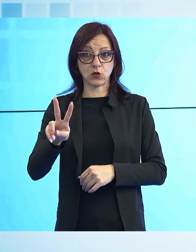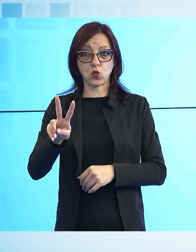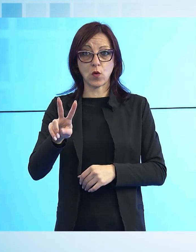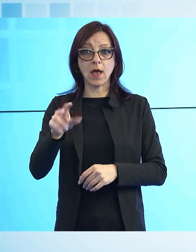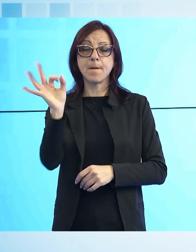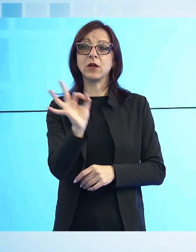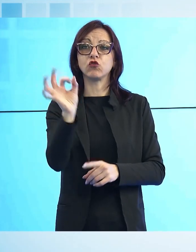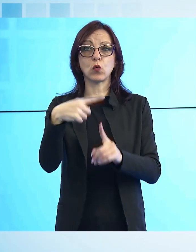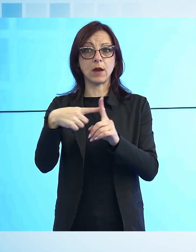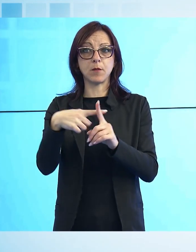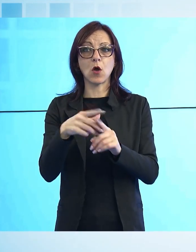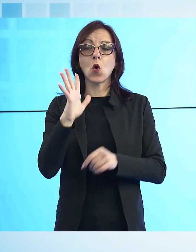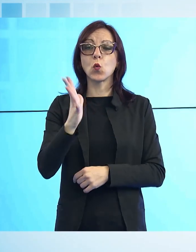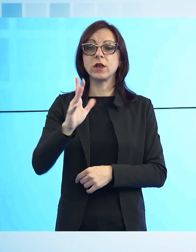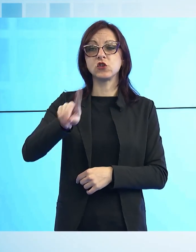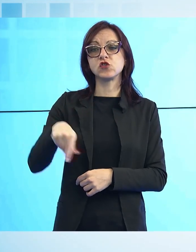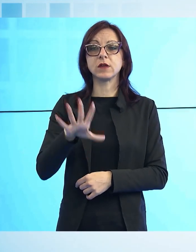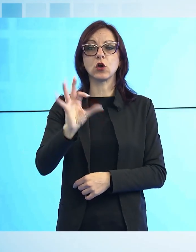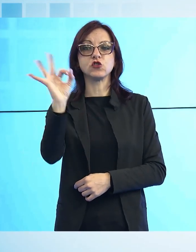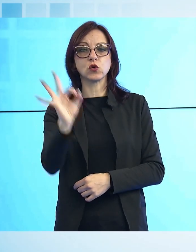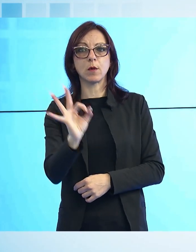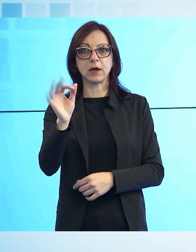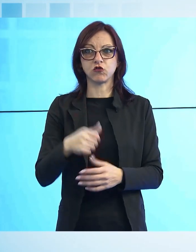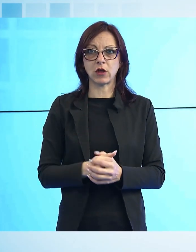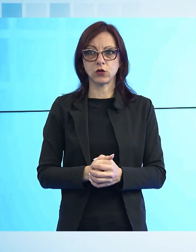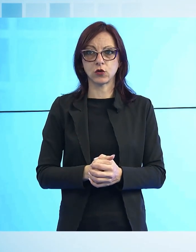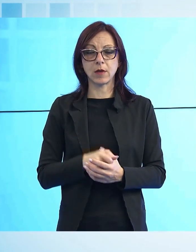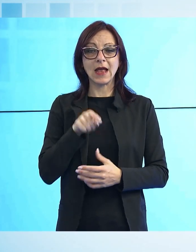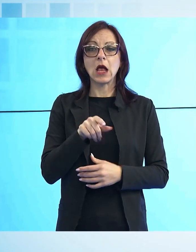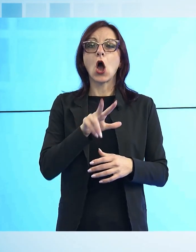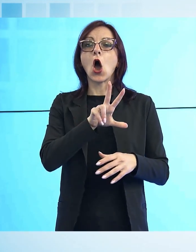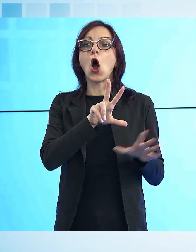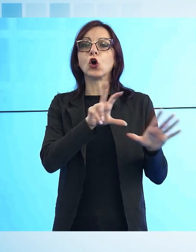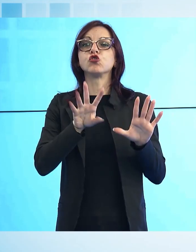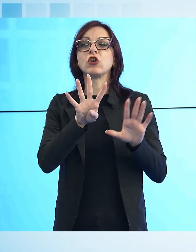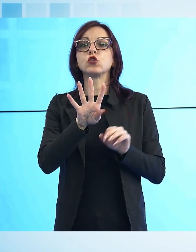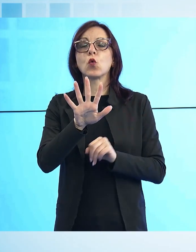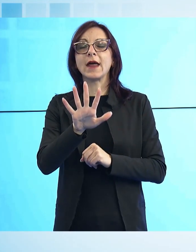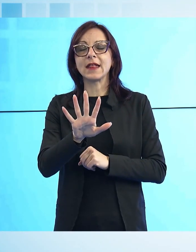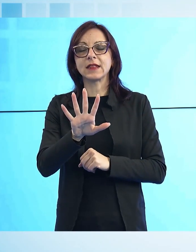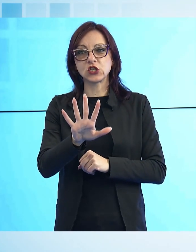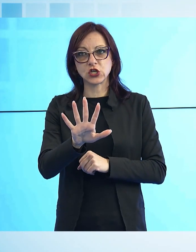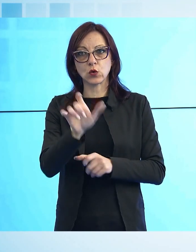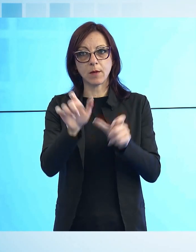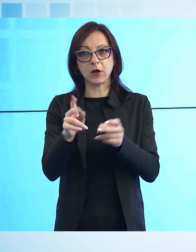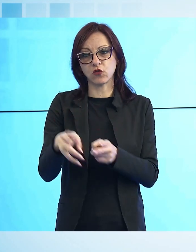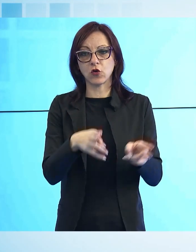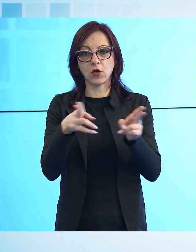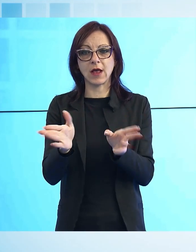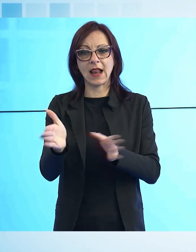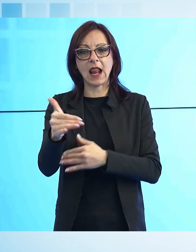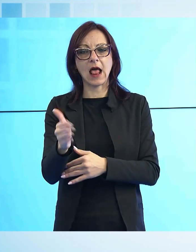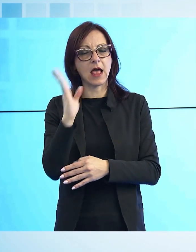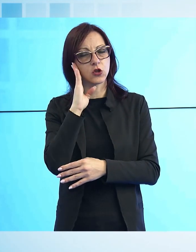positività è al 15,5%. 845 pazienti ricoverati nei posti letto covid, 5 in più